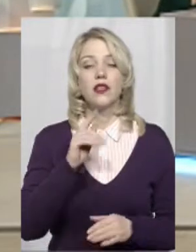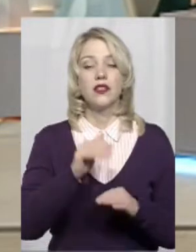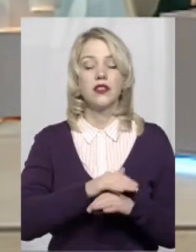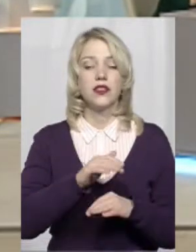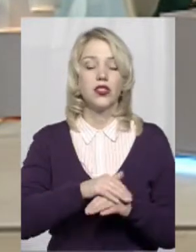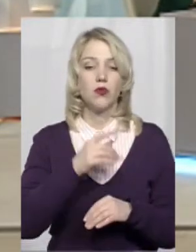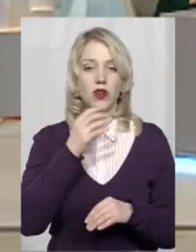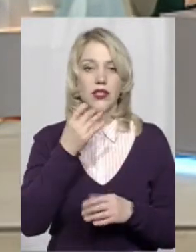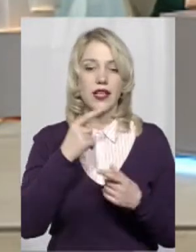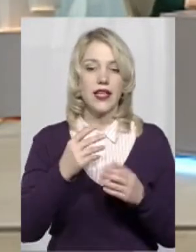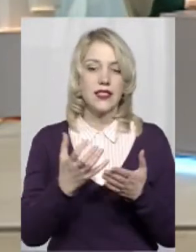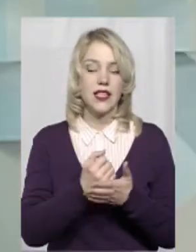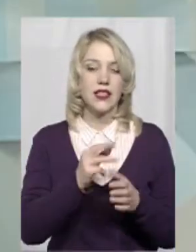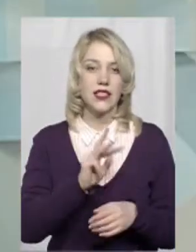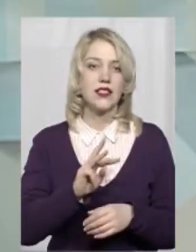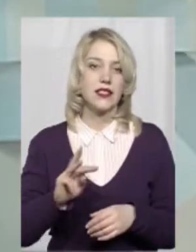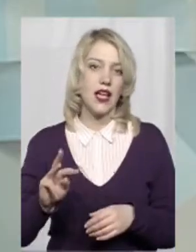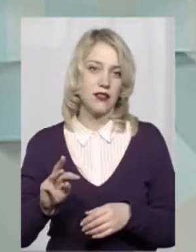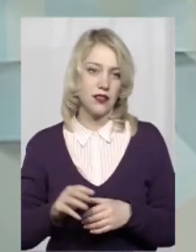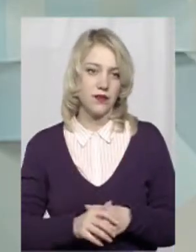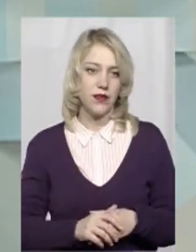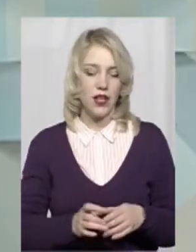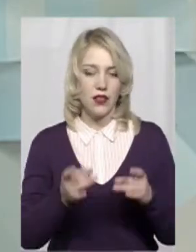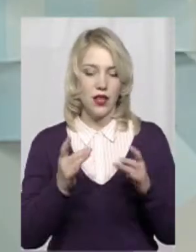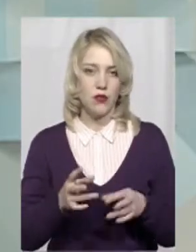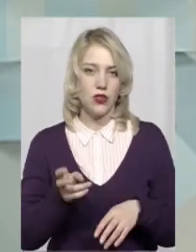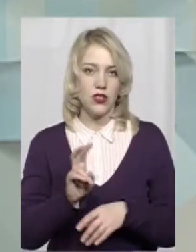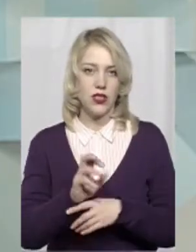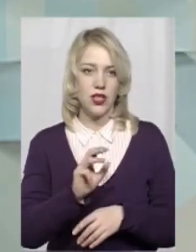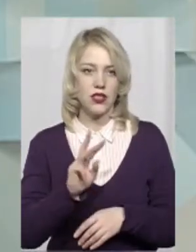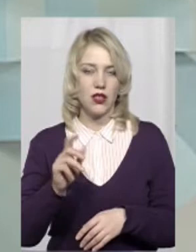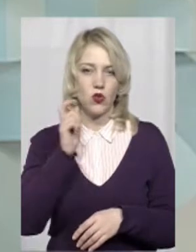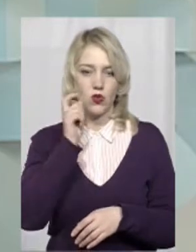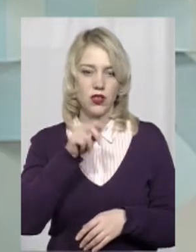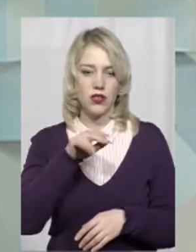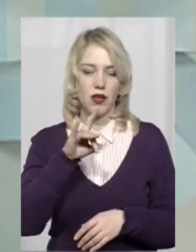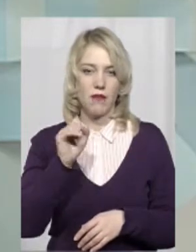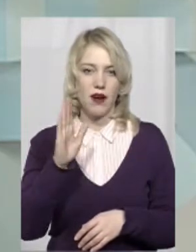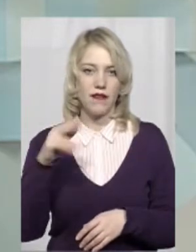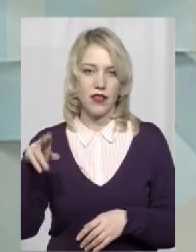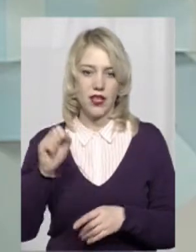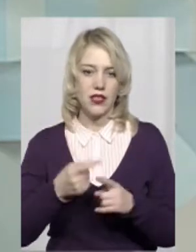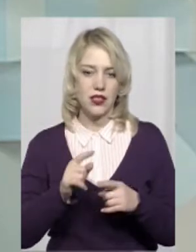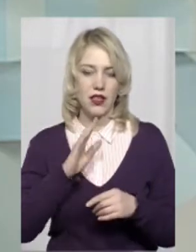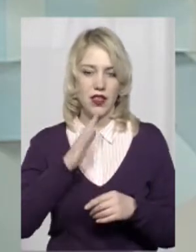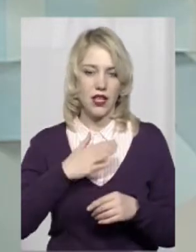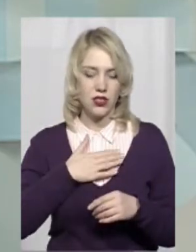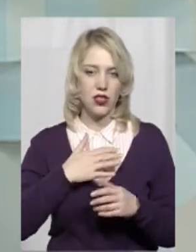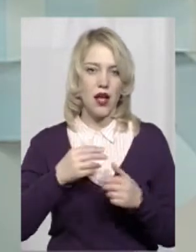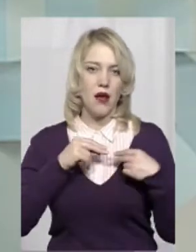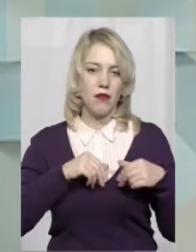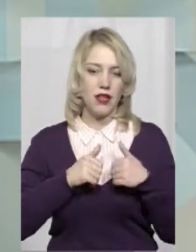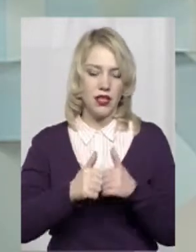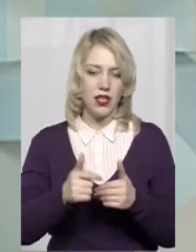де знайти цей сайт для тих, хто ще не шукав? Найпростіше – зайти на сайт «Українська правда», це наш медійний партнер, і там